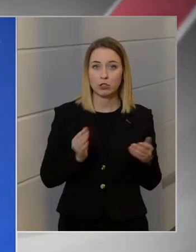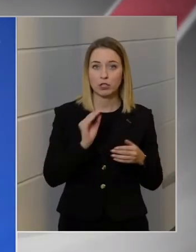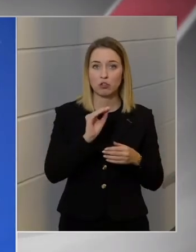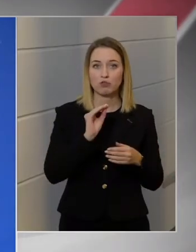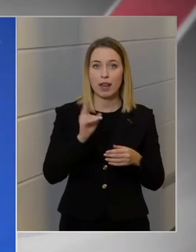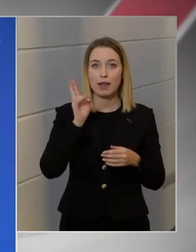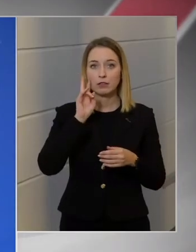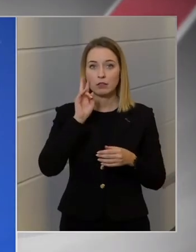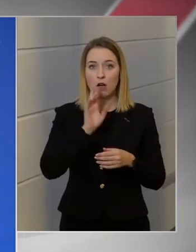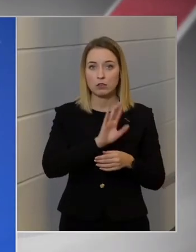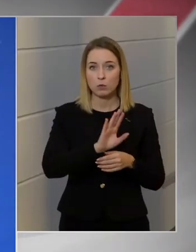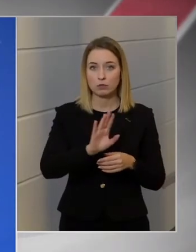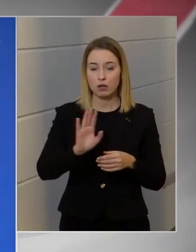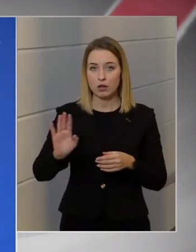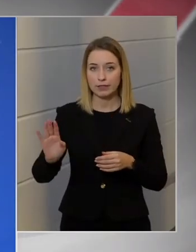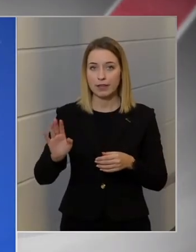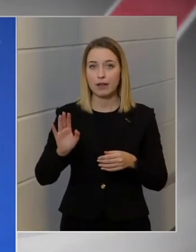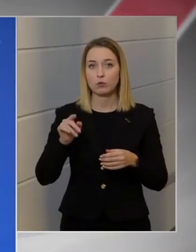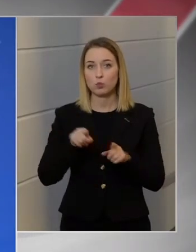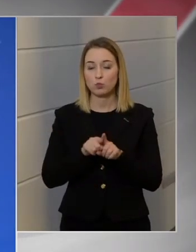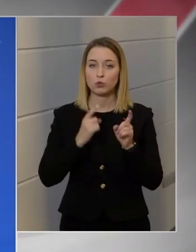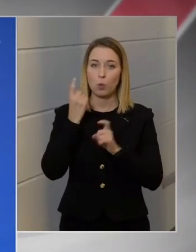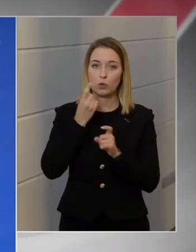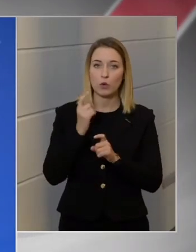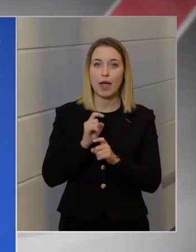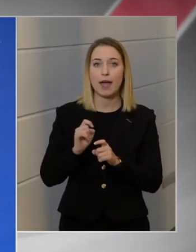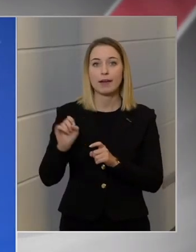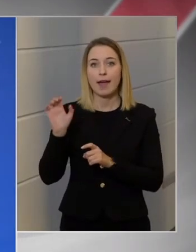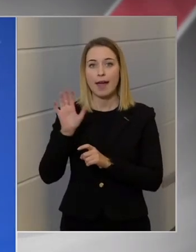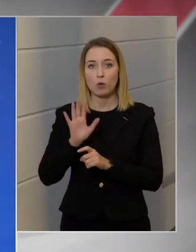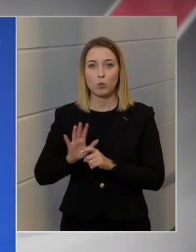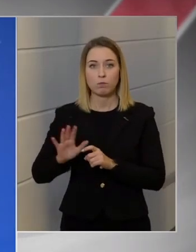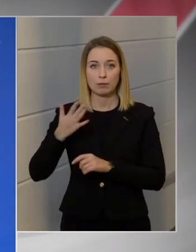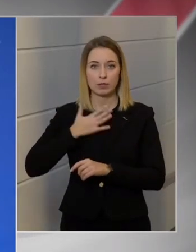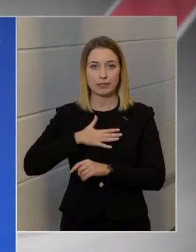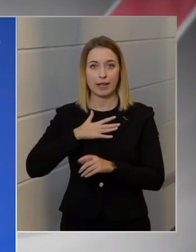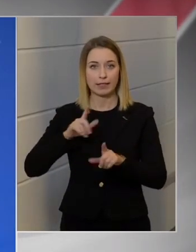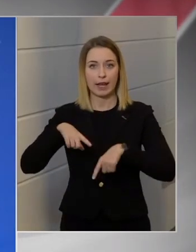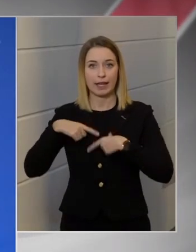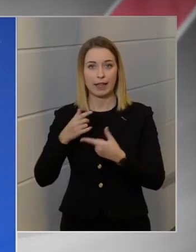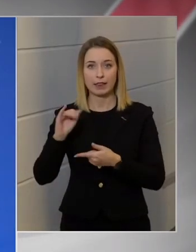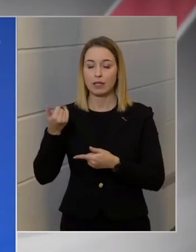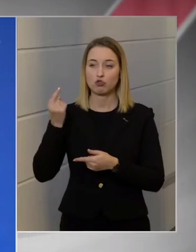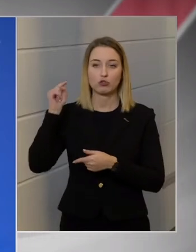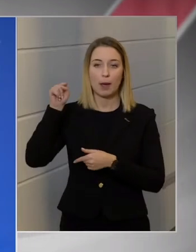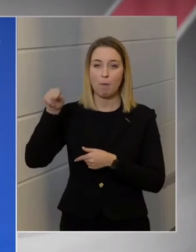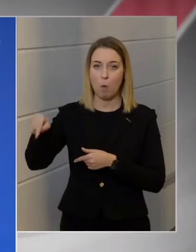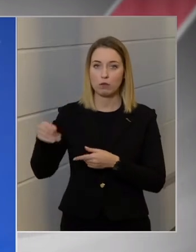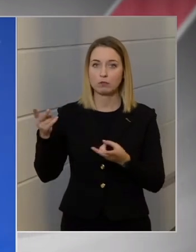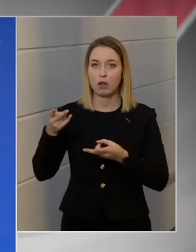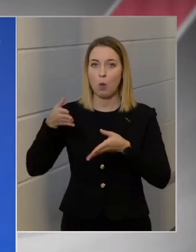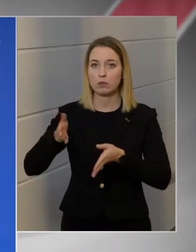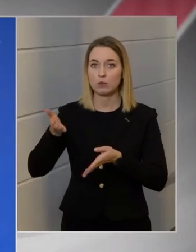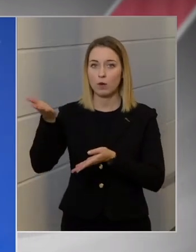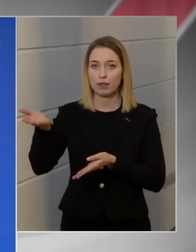azoknak, hogy úgy gondolják, hogy Európában szeretnének élni, és nem pedig ott, ahol születtek.